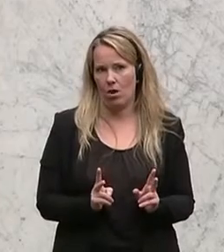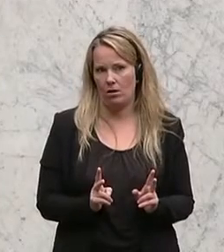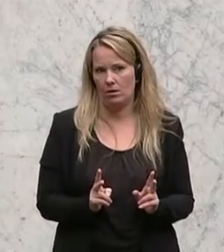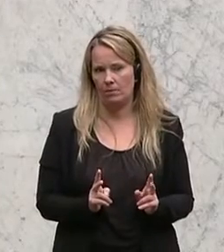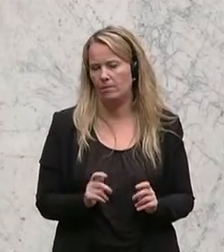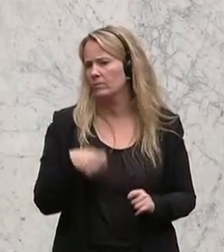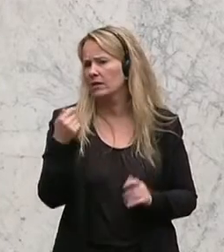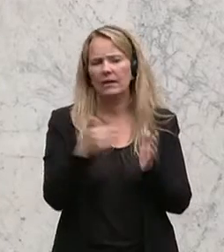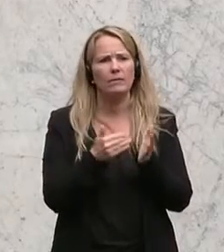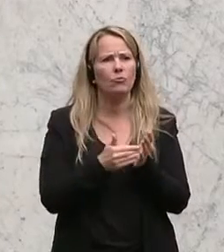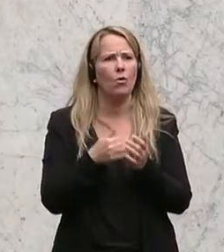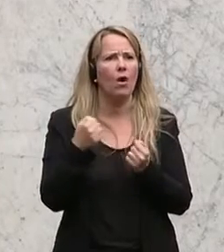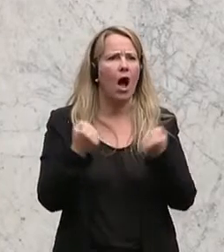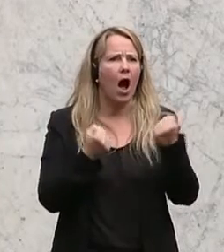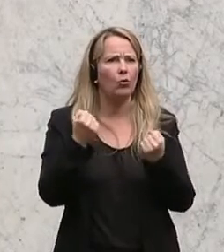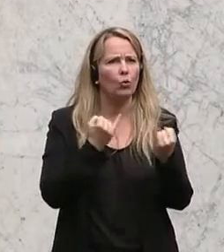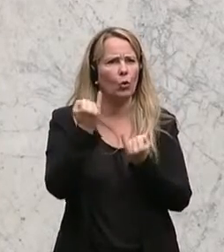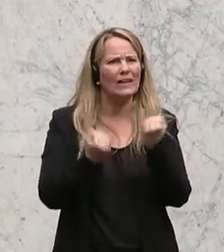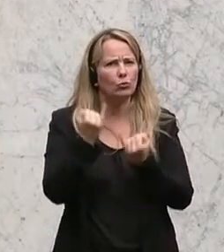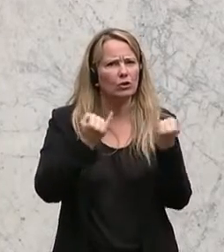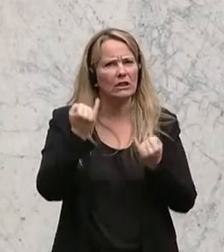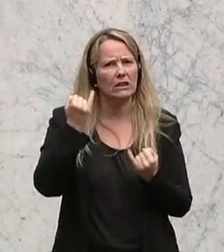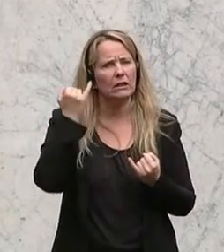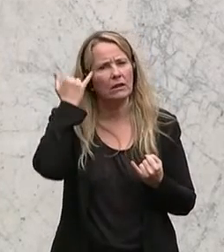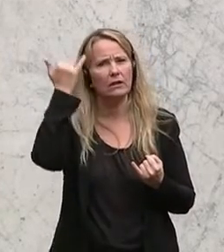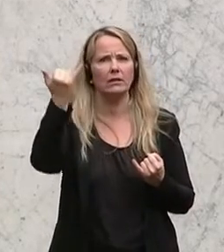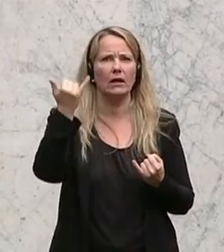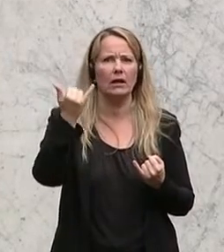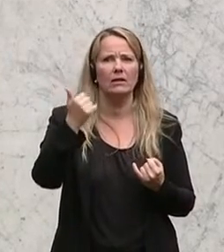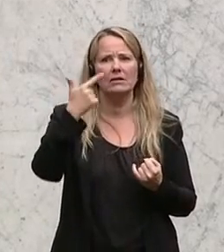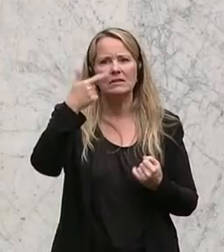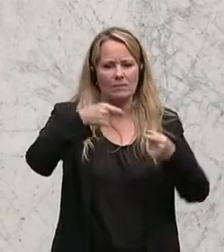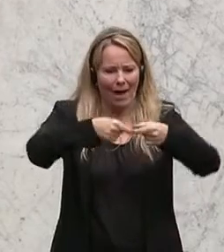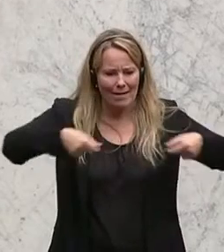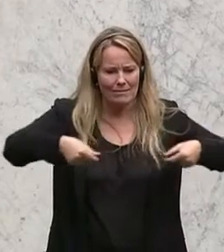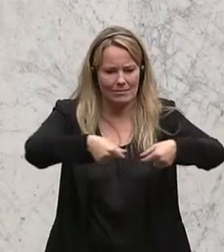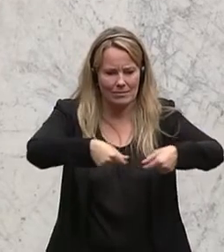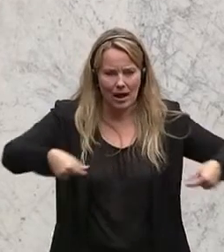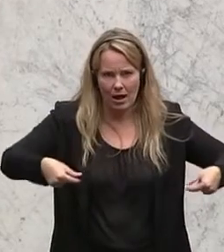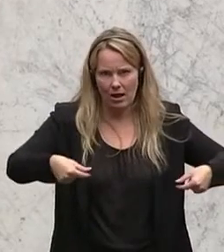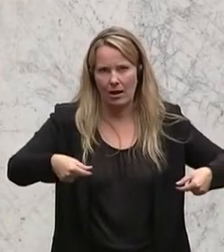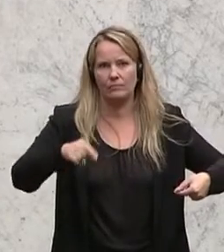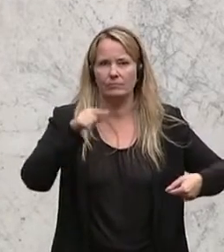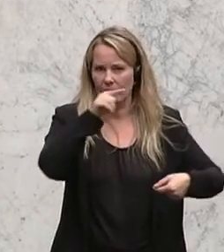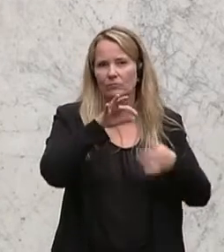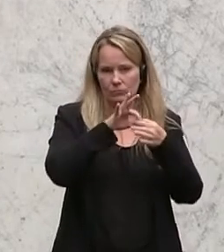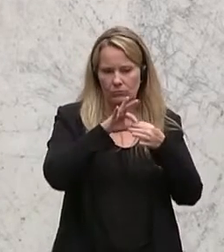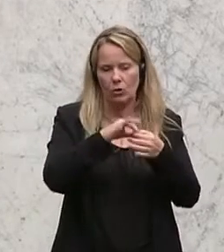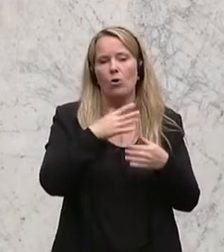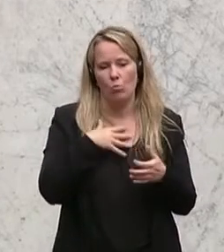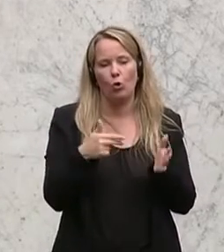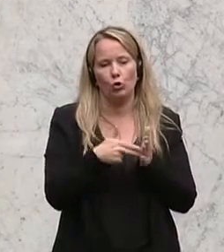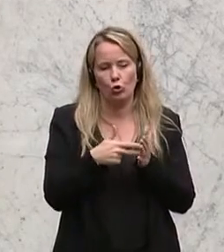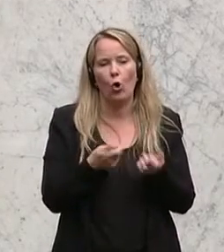gibt eine weitere Geschichte aus der Autoindustrie, wo es um die zweizeiligen Dinge geht. Zu diesem Punkt möchte ich dann auch noch einen